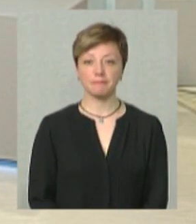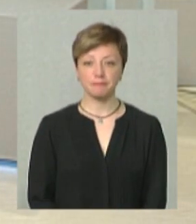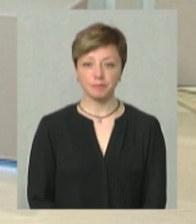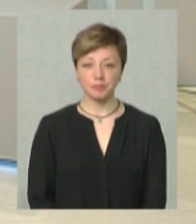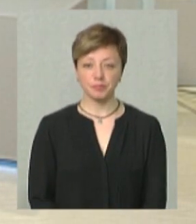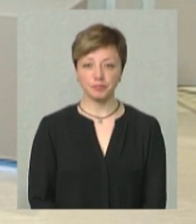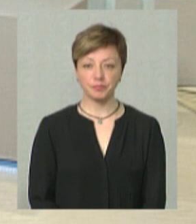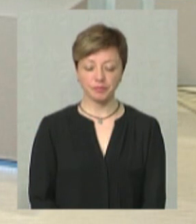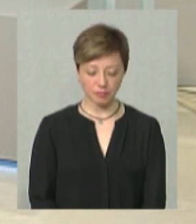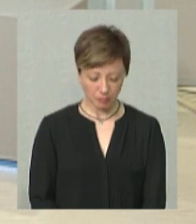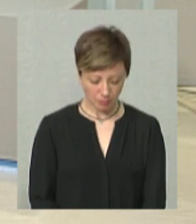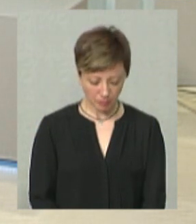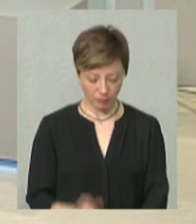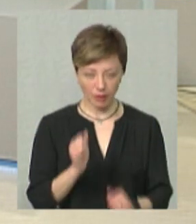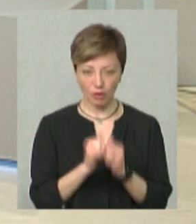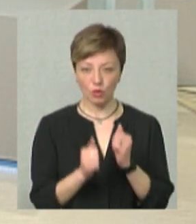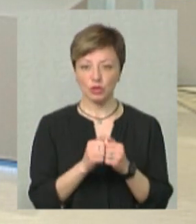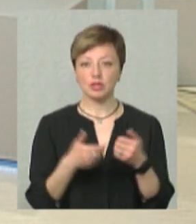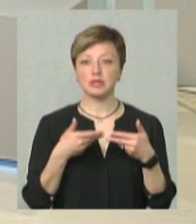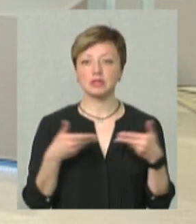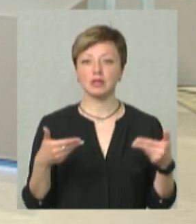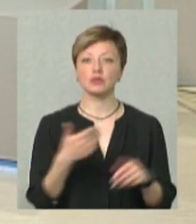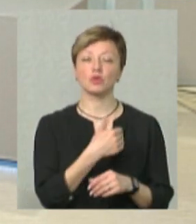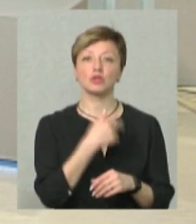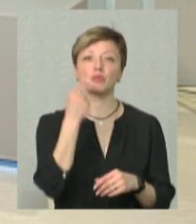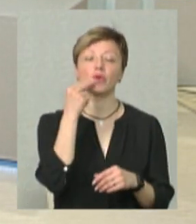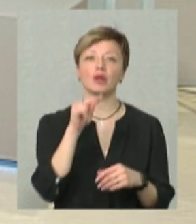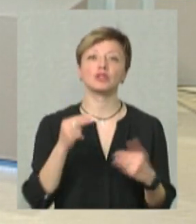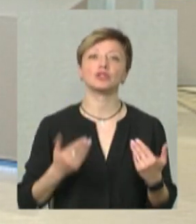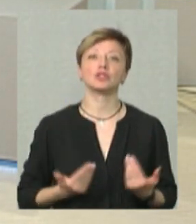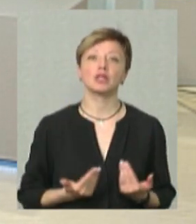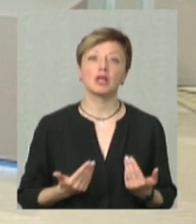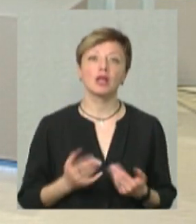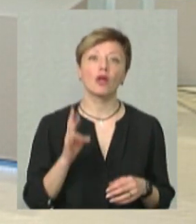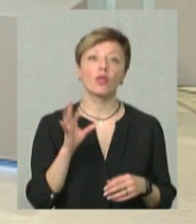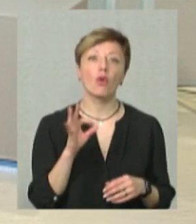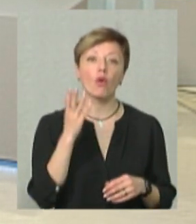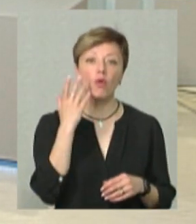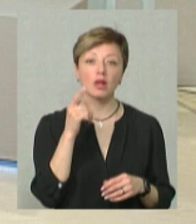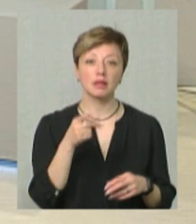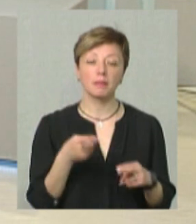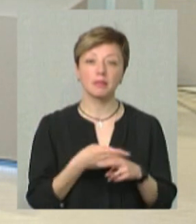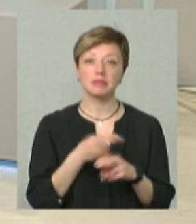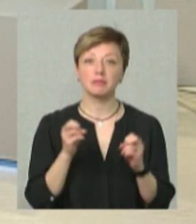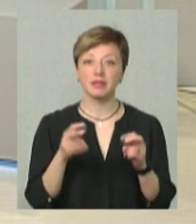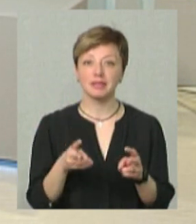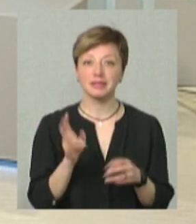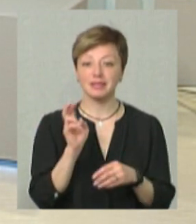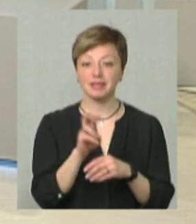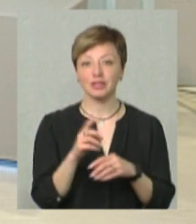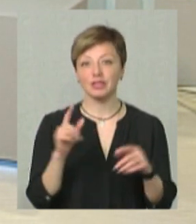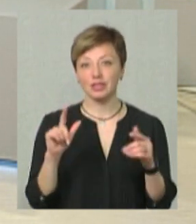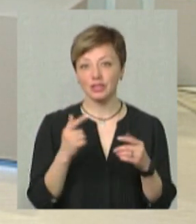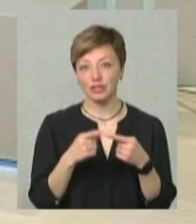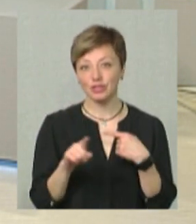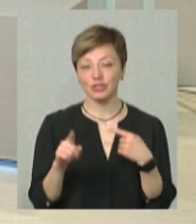Кожен із нас хоче покращити своє життя. Тобто, коли ти в безпеці, йдеш на інший рівень